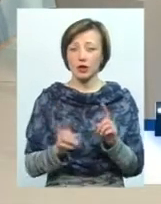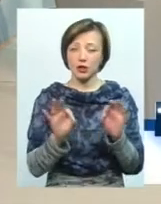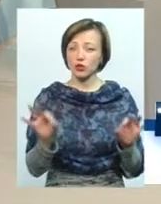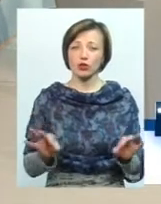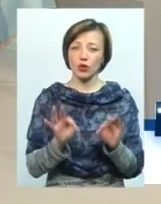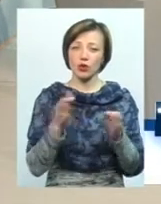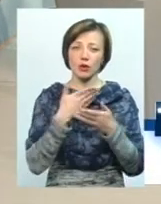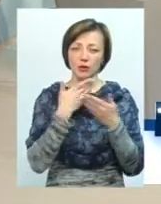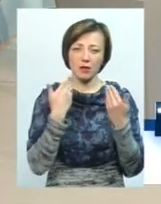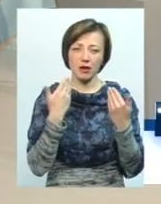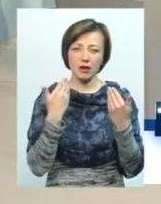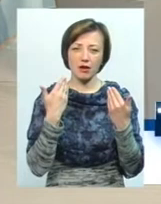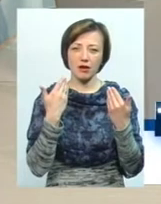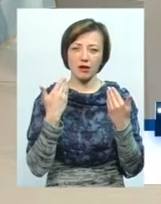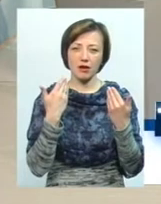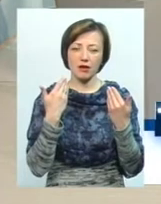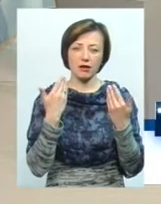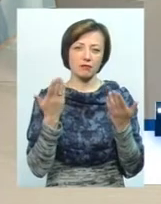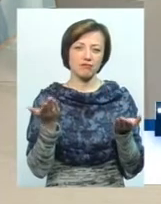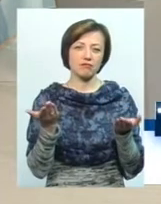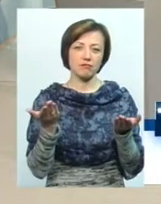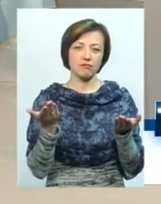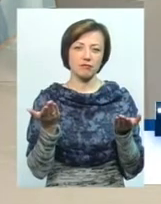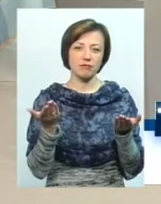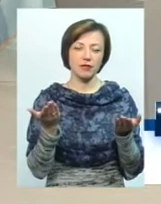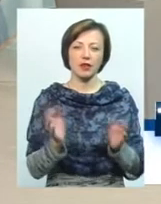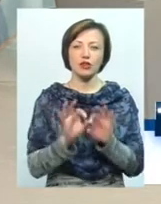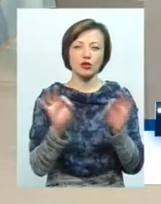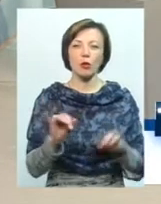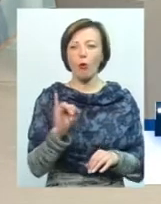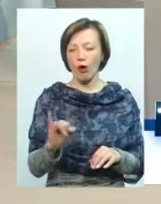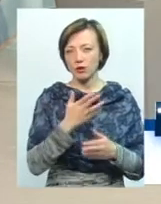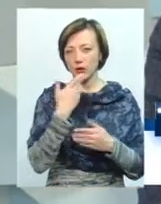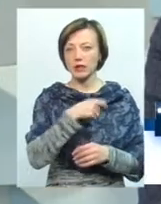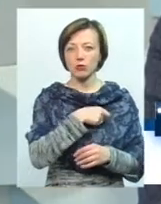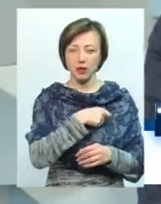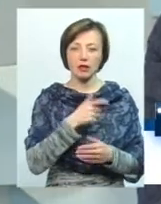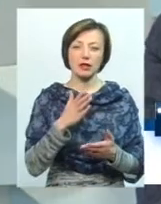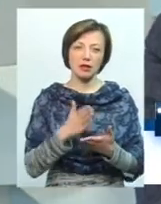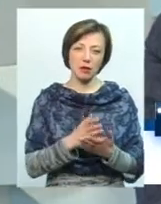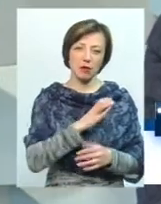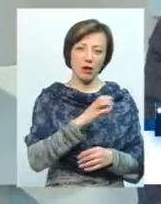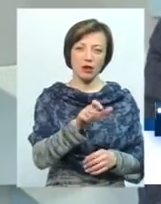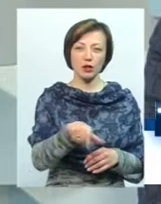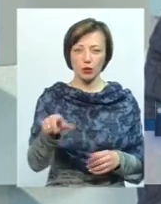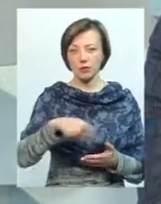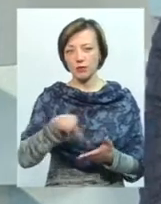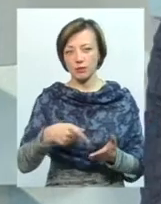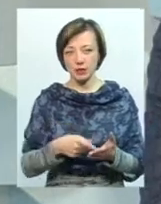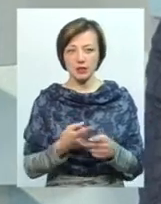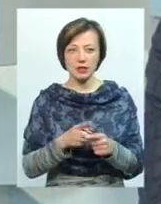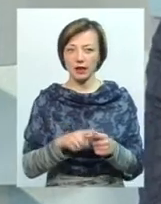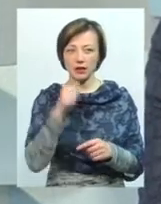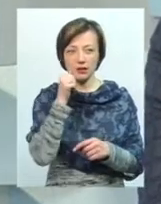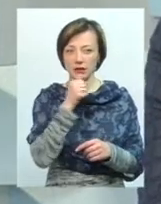нічого такого, ну, не те, що цікавого, нічого поганого. Що депутати, є в нас багаті люди в місті, це не